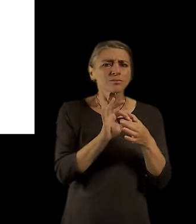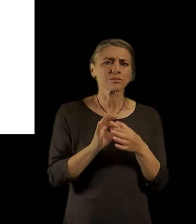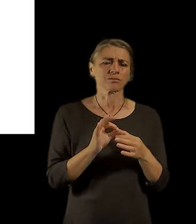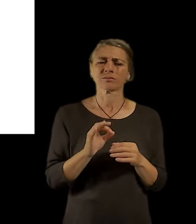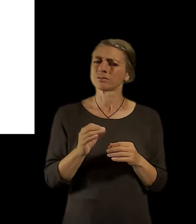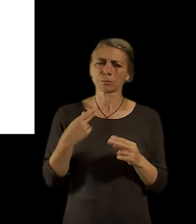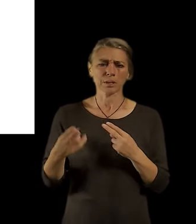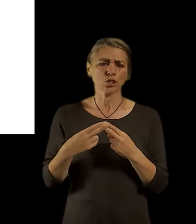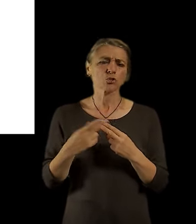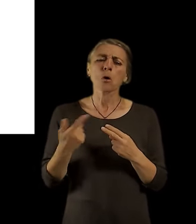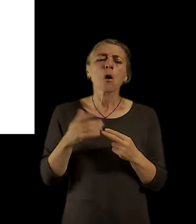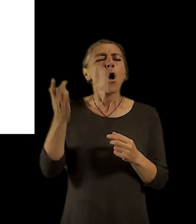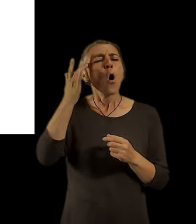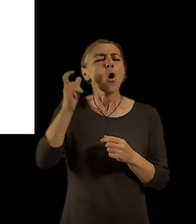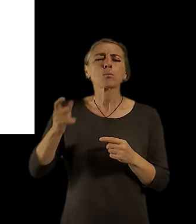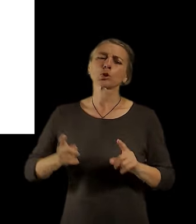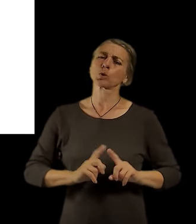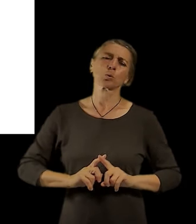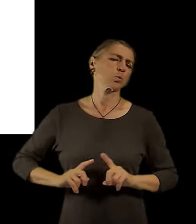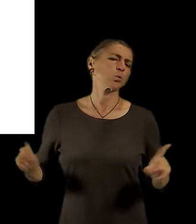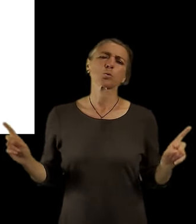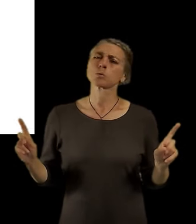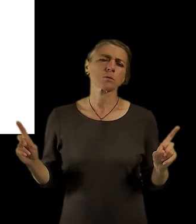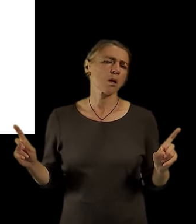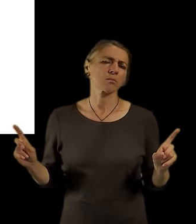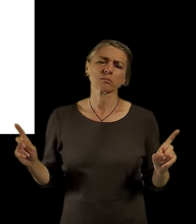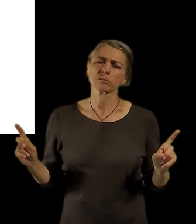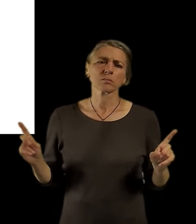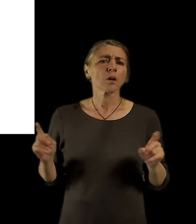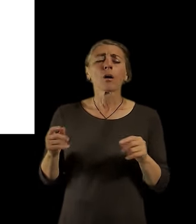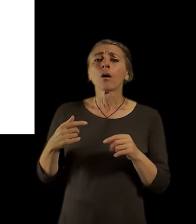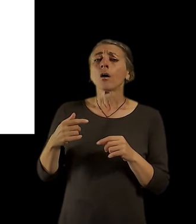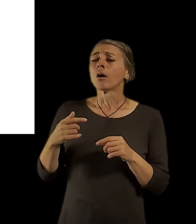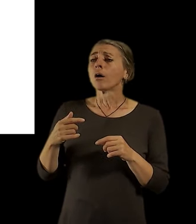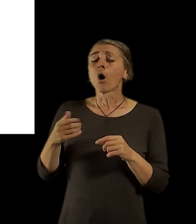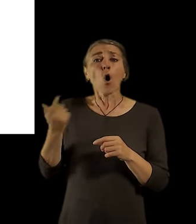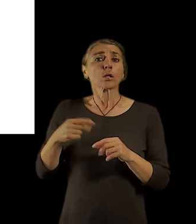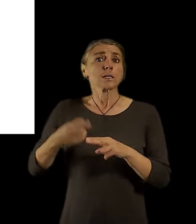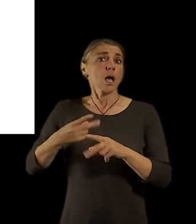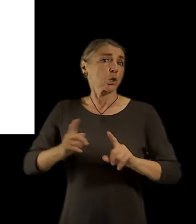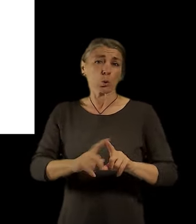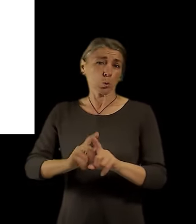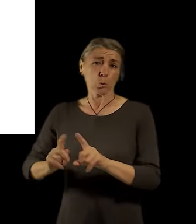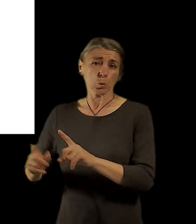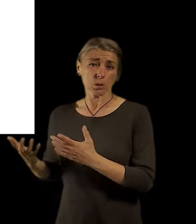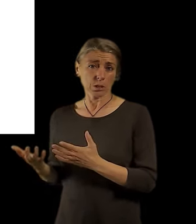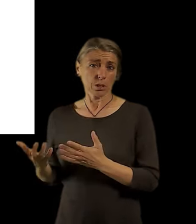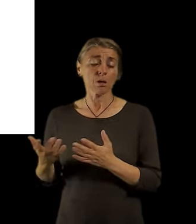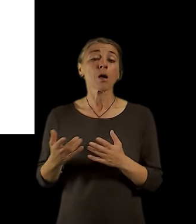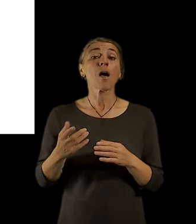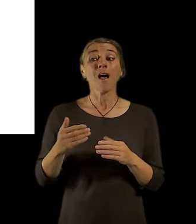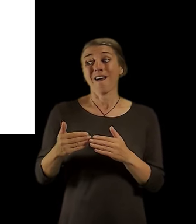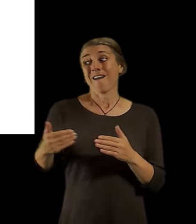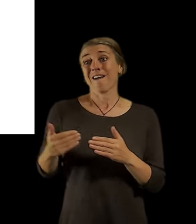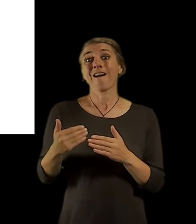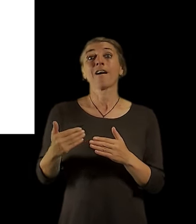Jan Gale, William White a další, kteří se o to zasluhovali a snažili se zasloužit. A právě v poslední době se tím